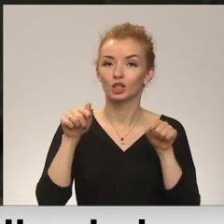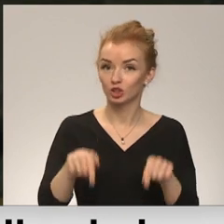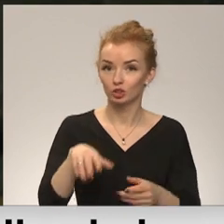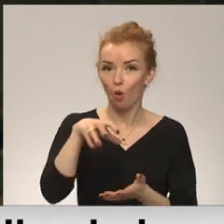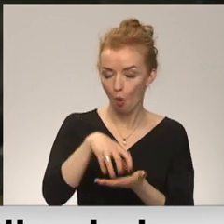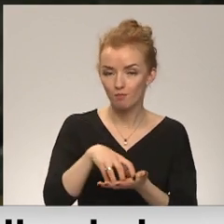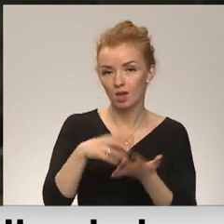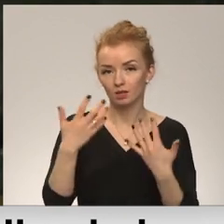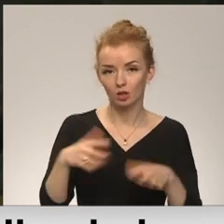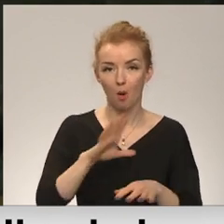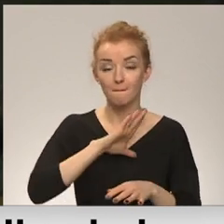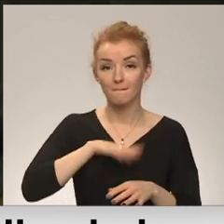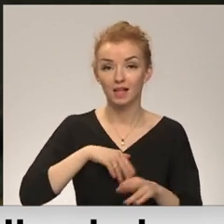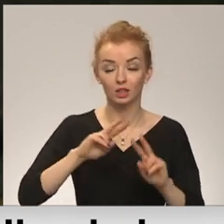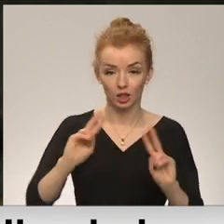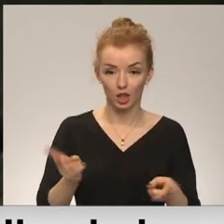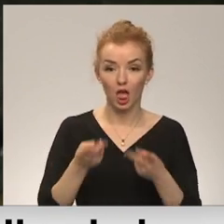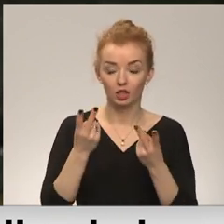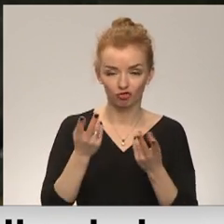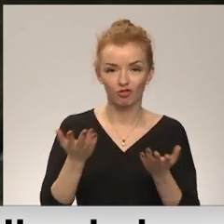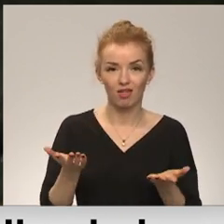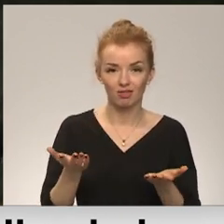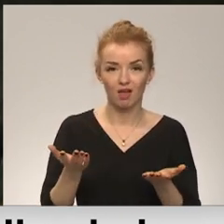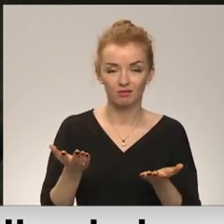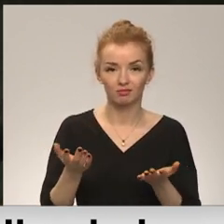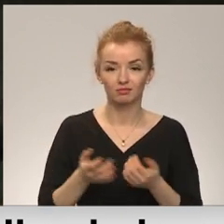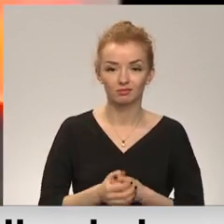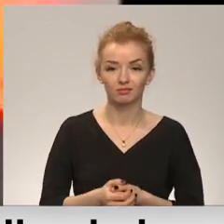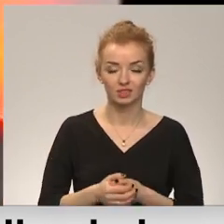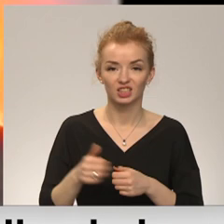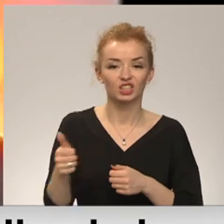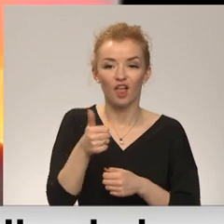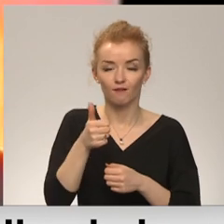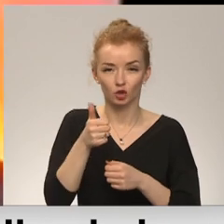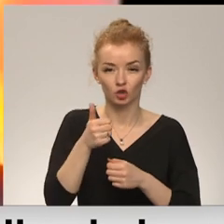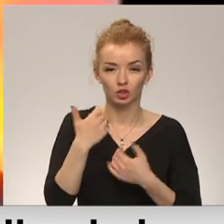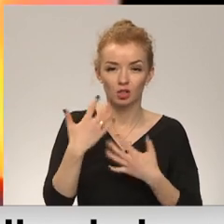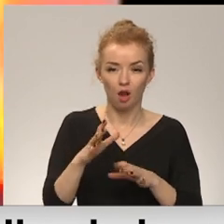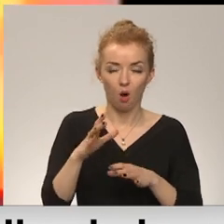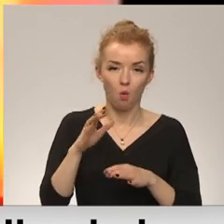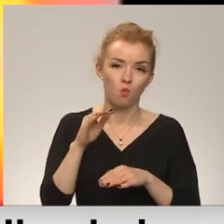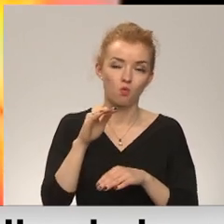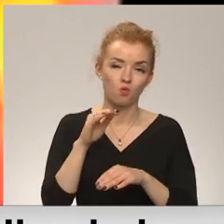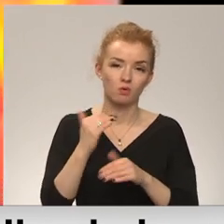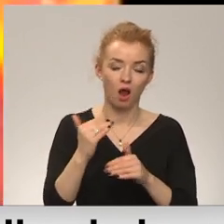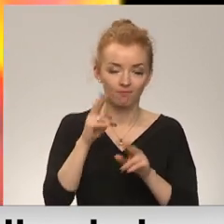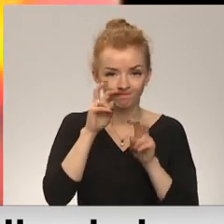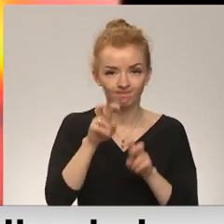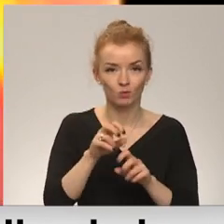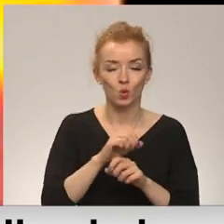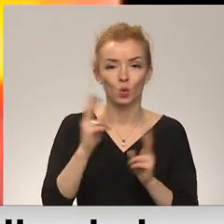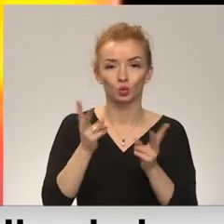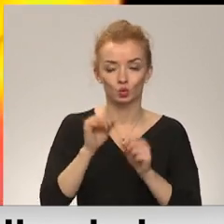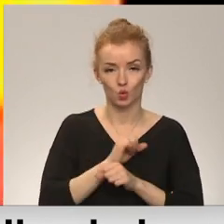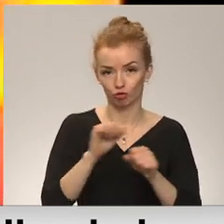objekts jau pēc dekšanas, viņš jau tādā palielinājuma tiek skatīts tieši no ugunsdrošības viedokļa.